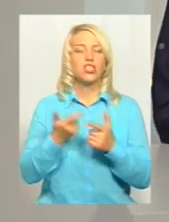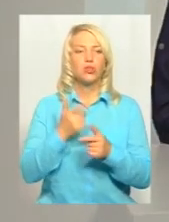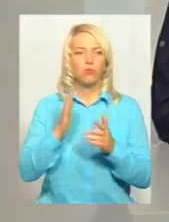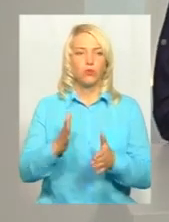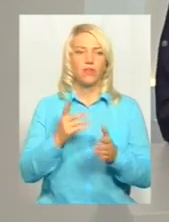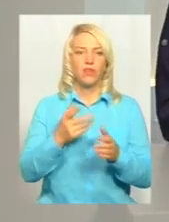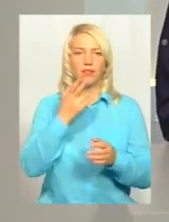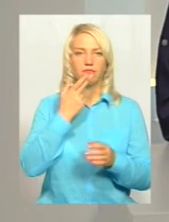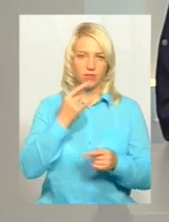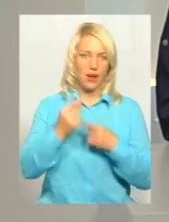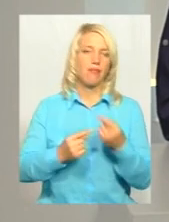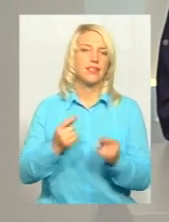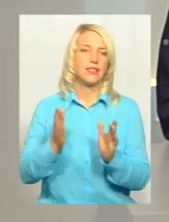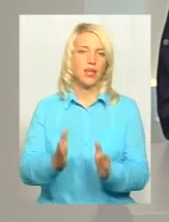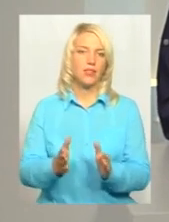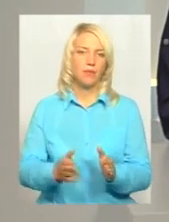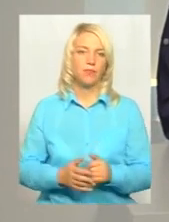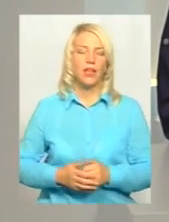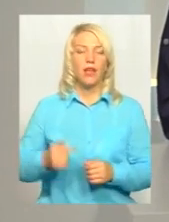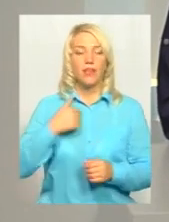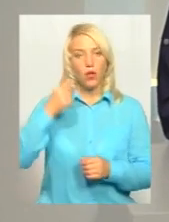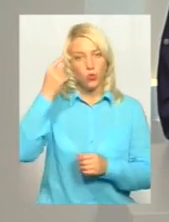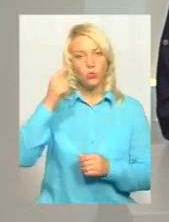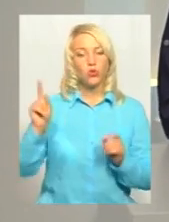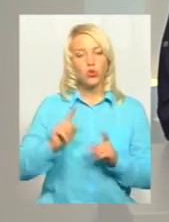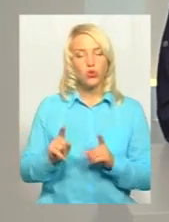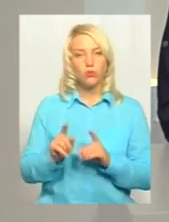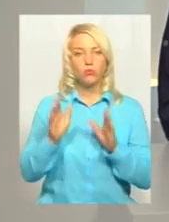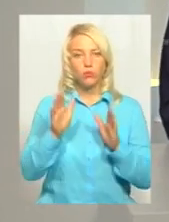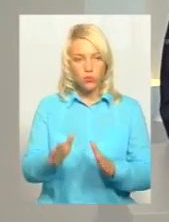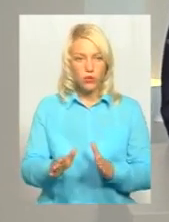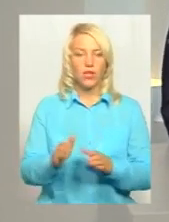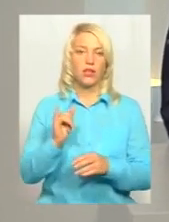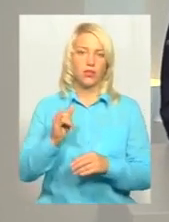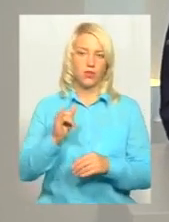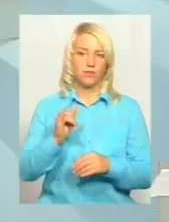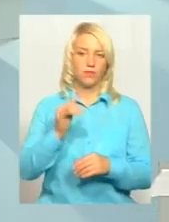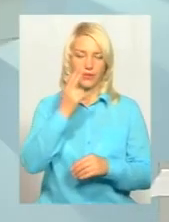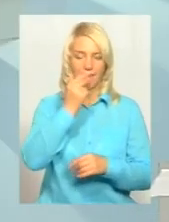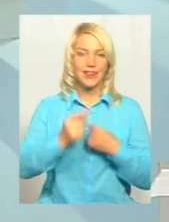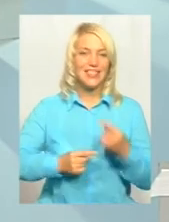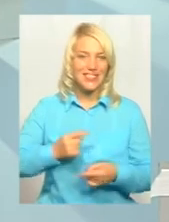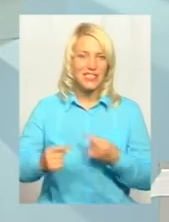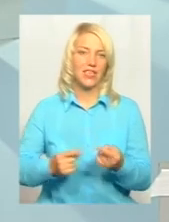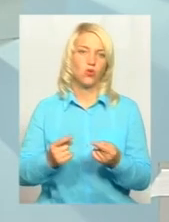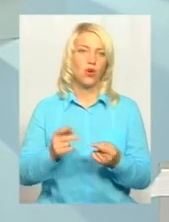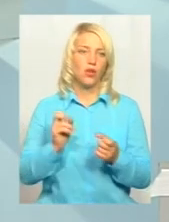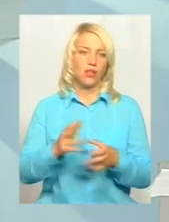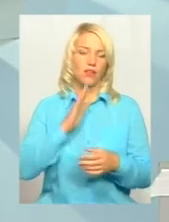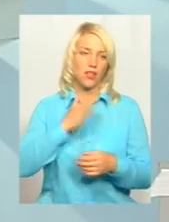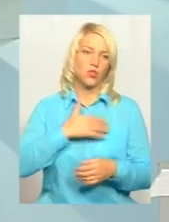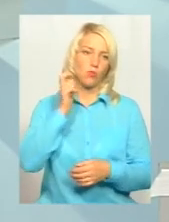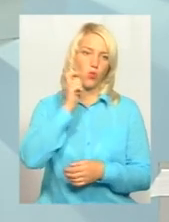країн? Ну, я думаю, що буде він, це буде традиційно вже нашим,